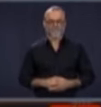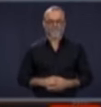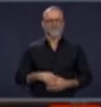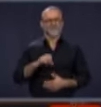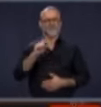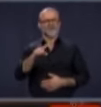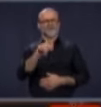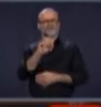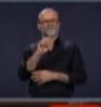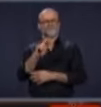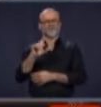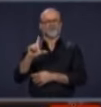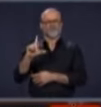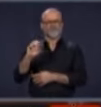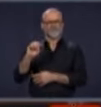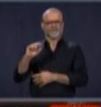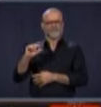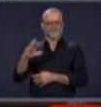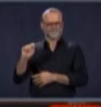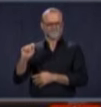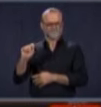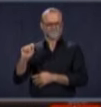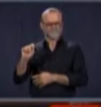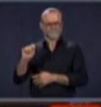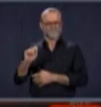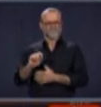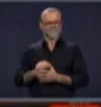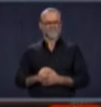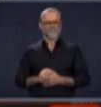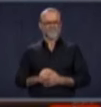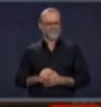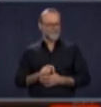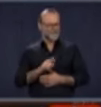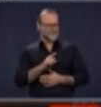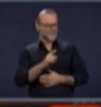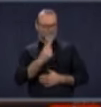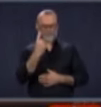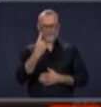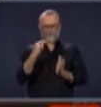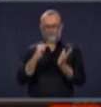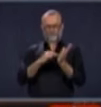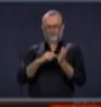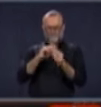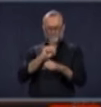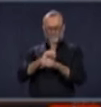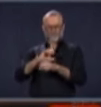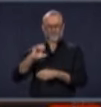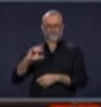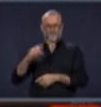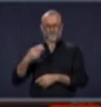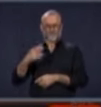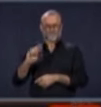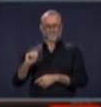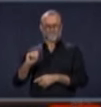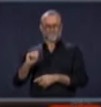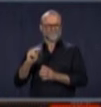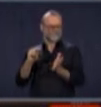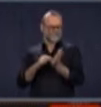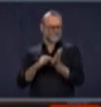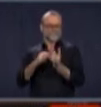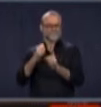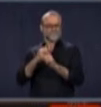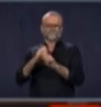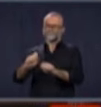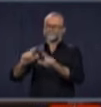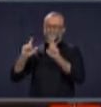Monsieur Legault, il y a une infirmière aux soins intensifs au CHUM qui